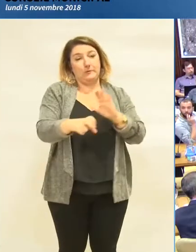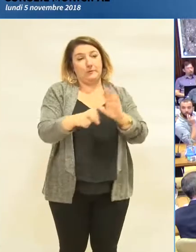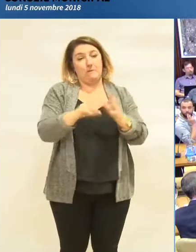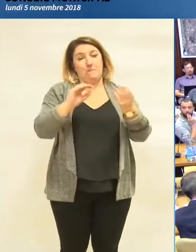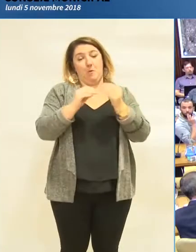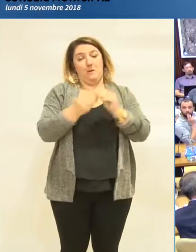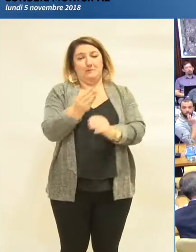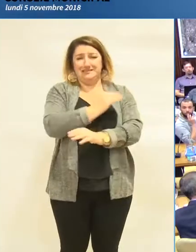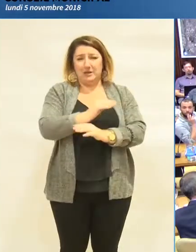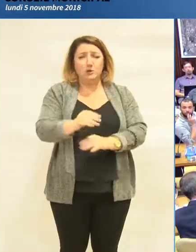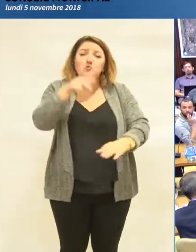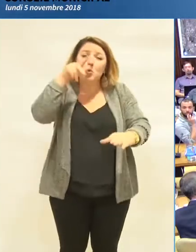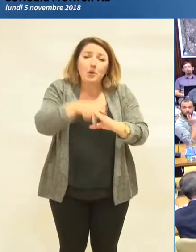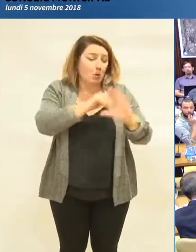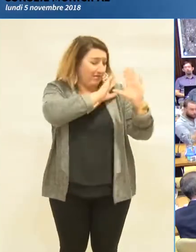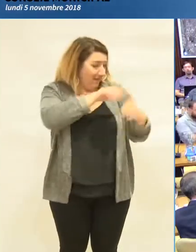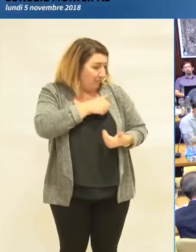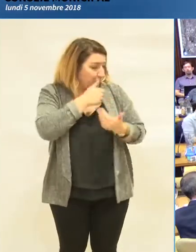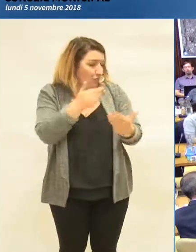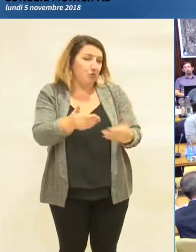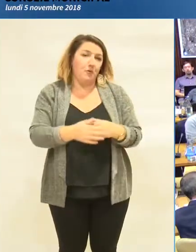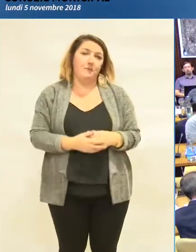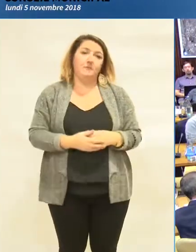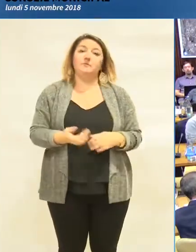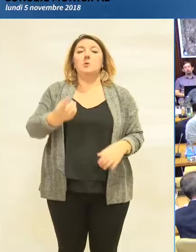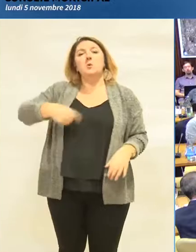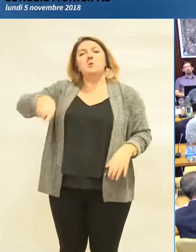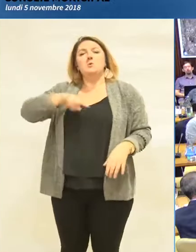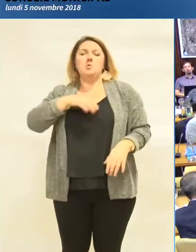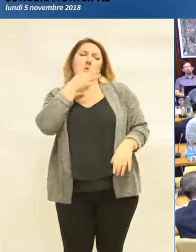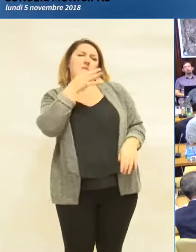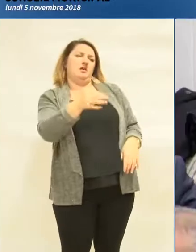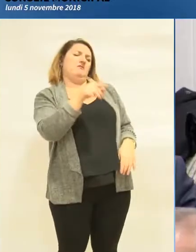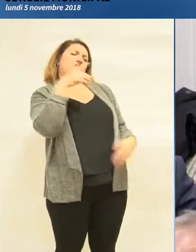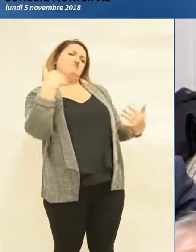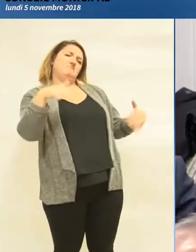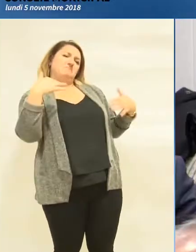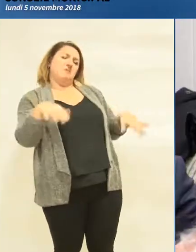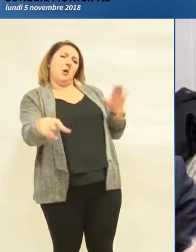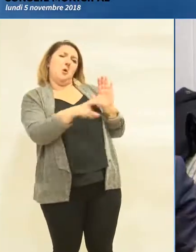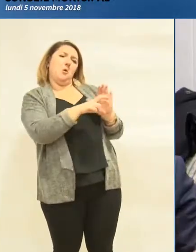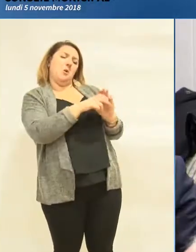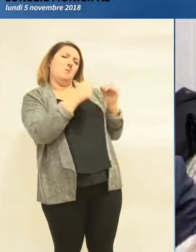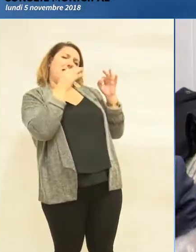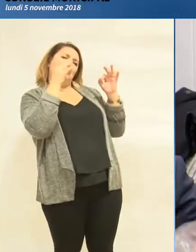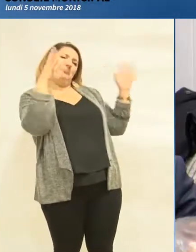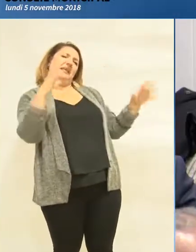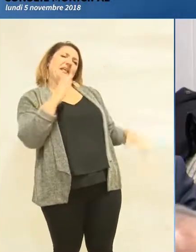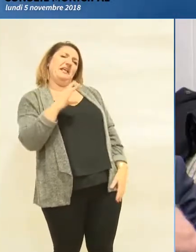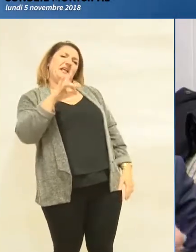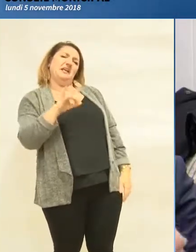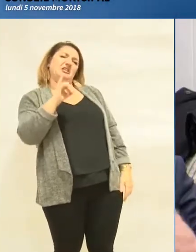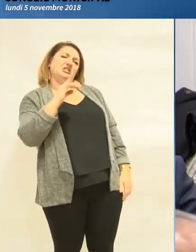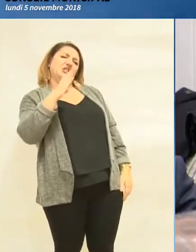Ce n'est pas les populistes qui disent Grenoble, Chicago, français, point d'interrogation, mais ce sont les